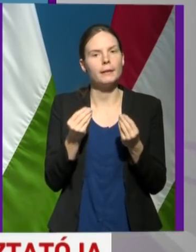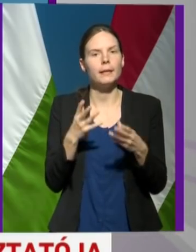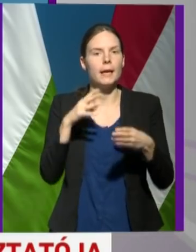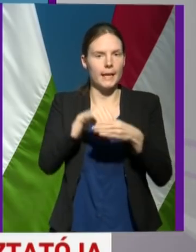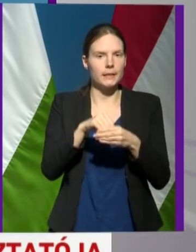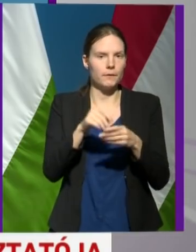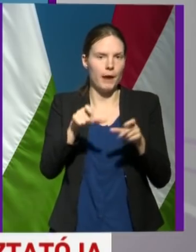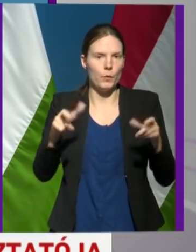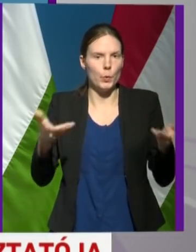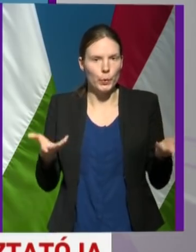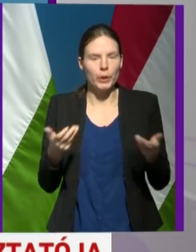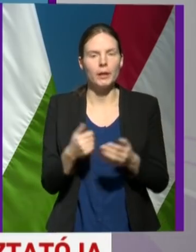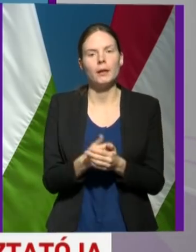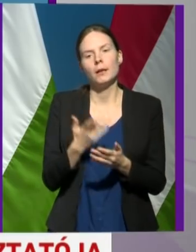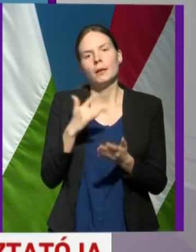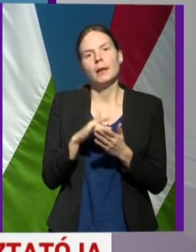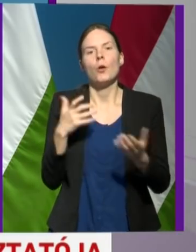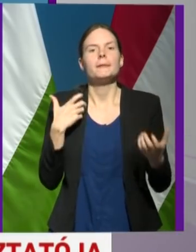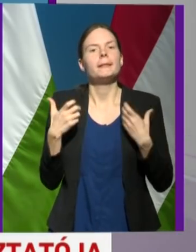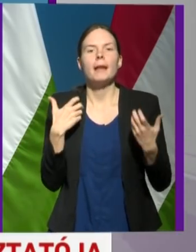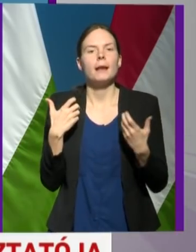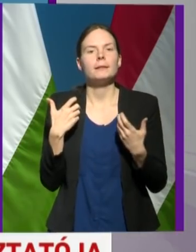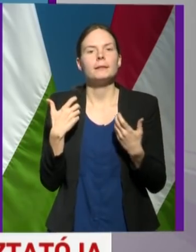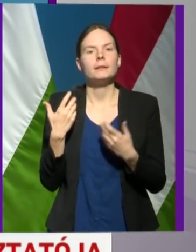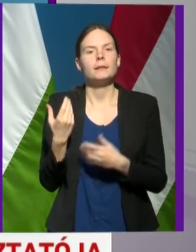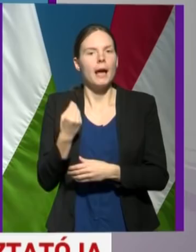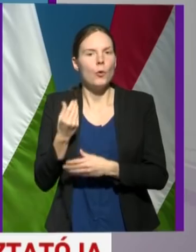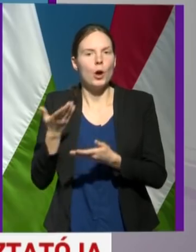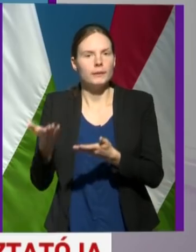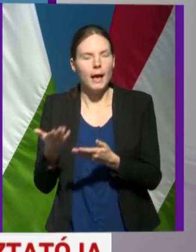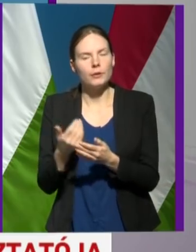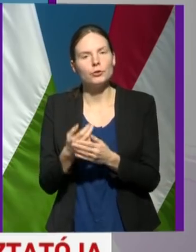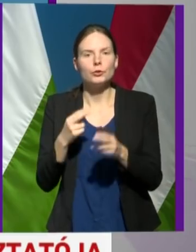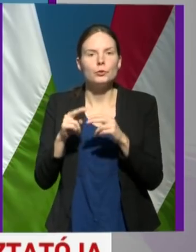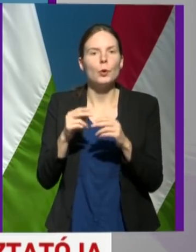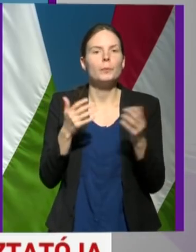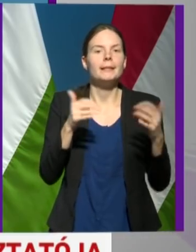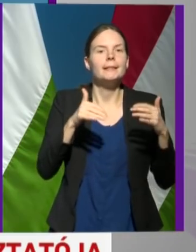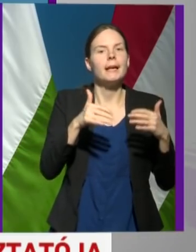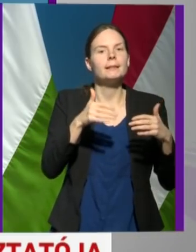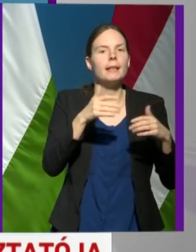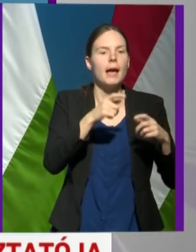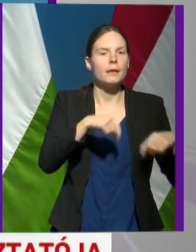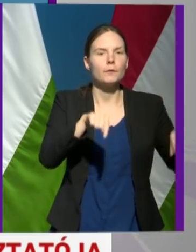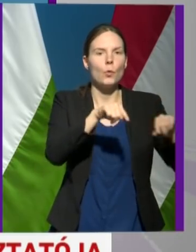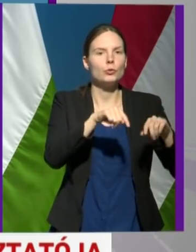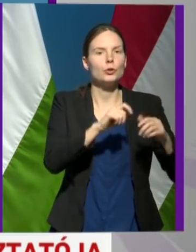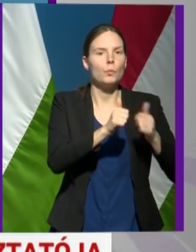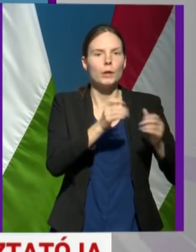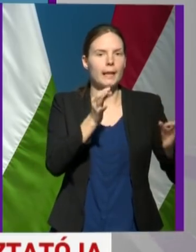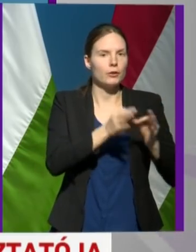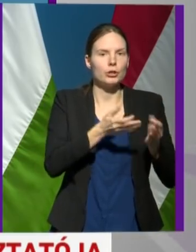rendezvényeken. Én itt egy színházi előadást és egy több tízezres sporteseményt nem